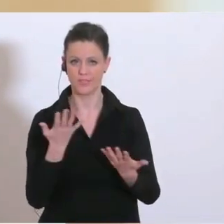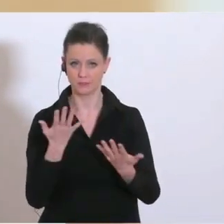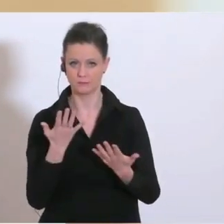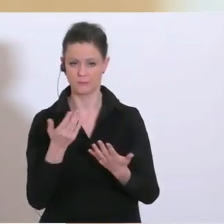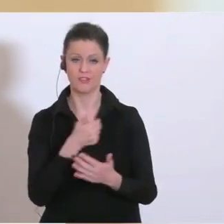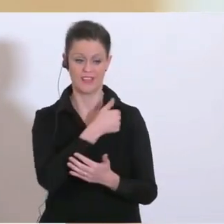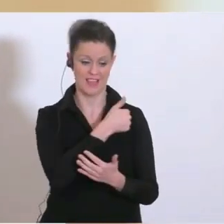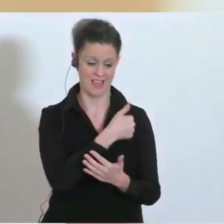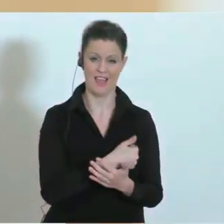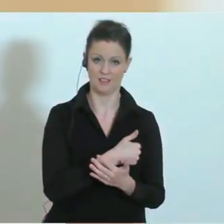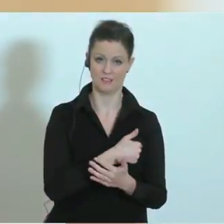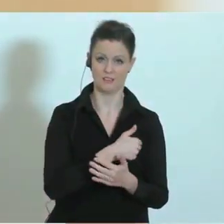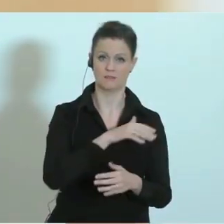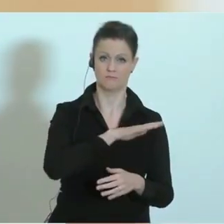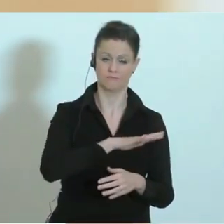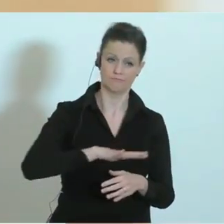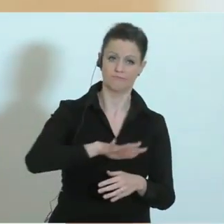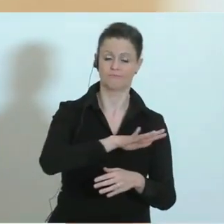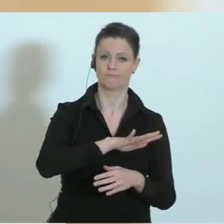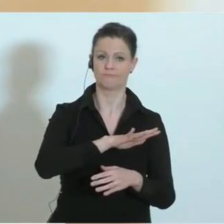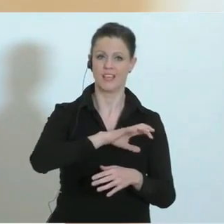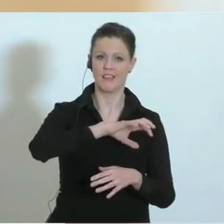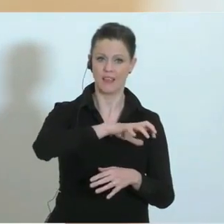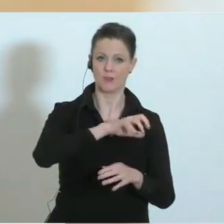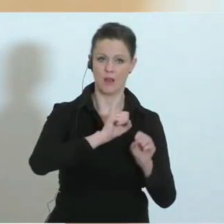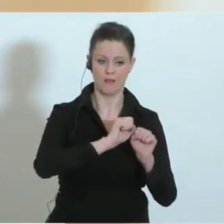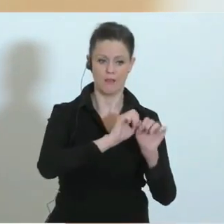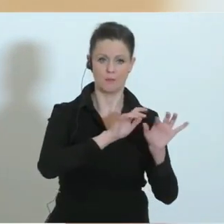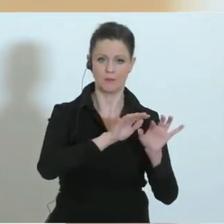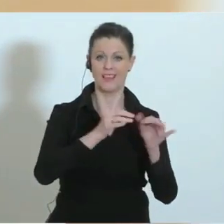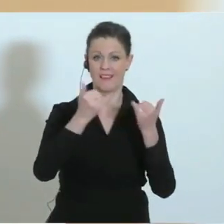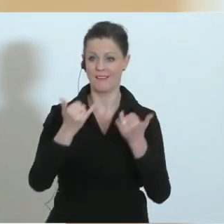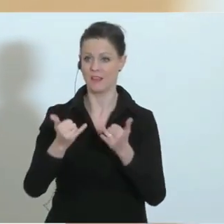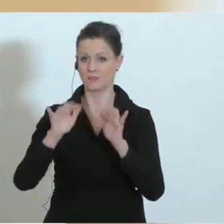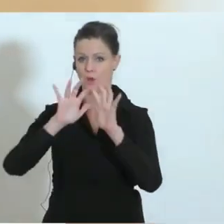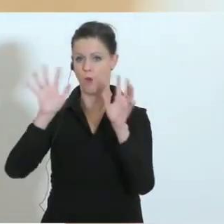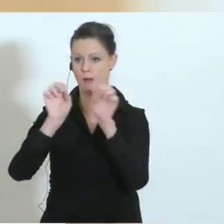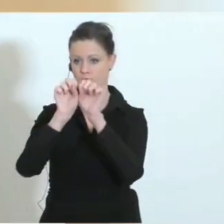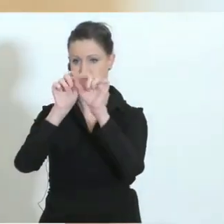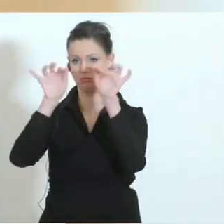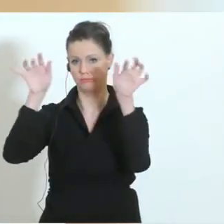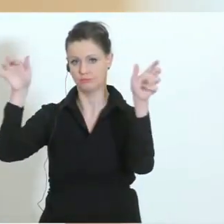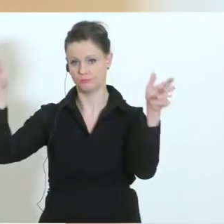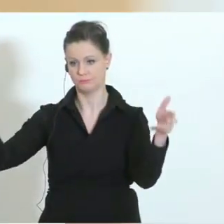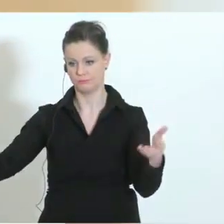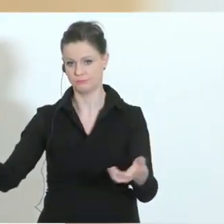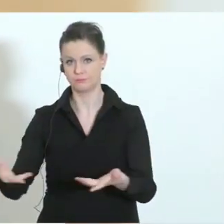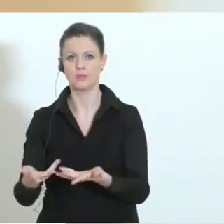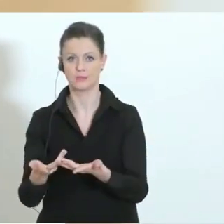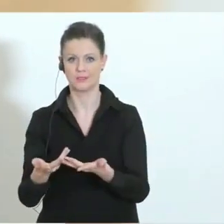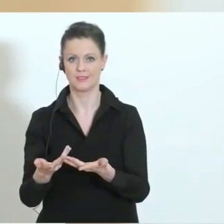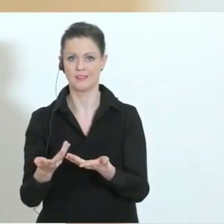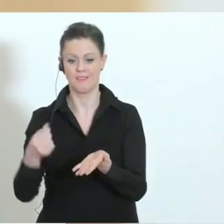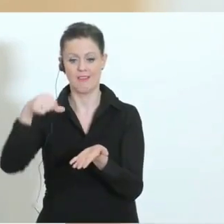einer regionalen Epidemie sich eine globale Pandemie entwickelt hat mit einem